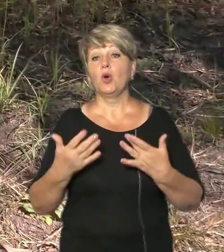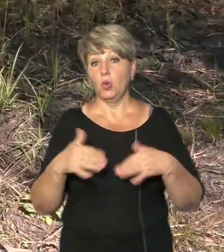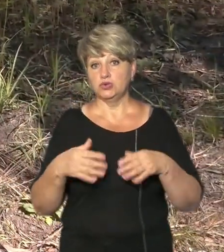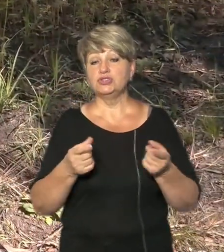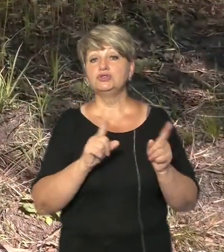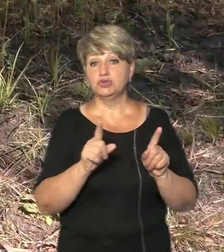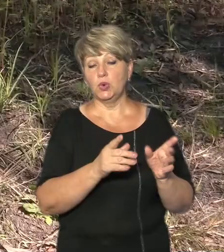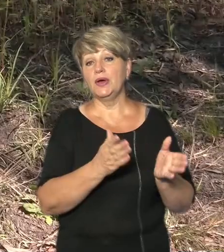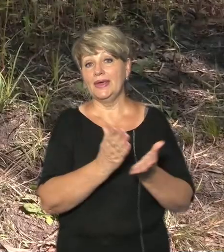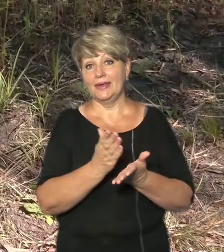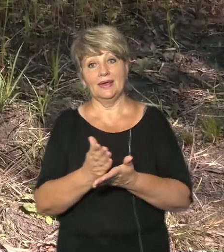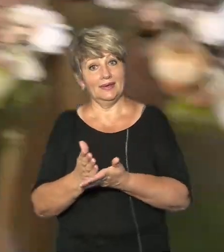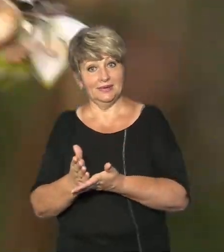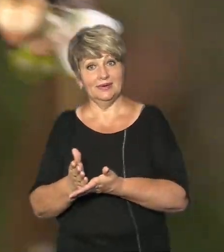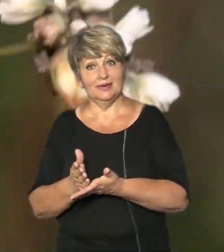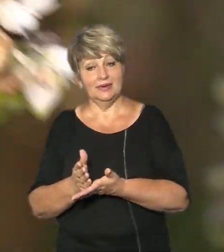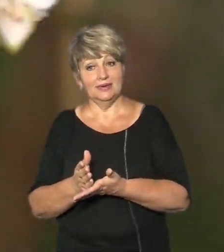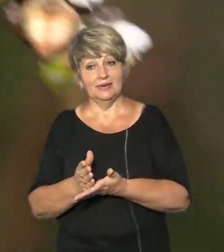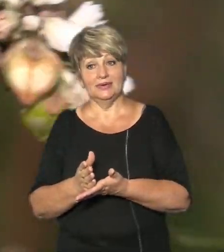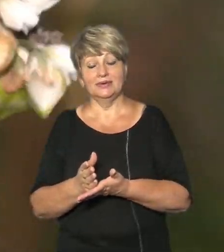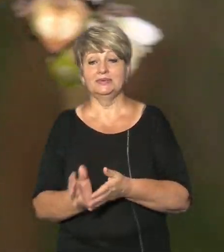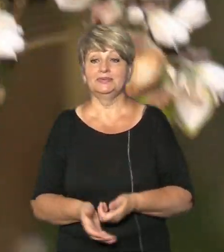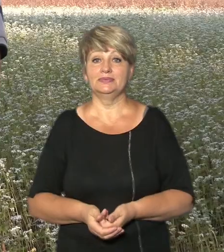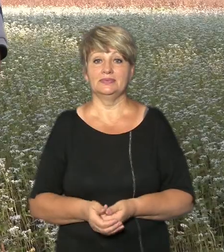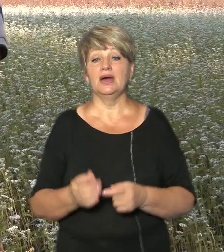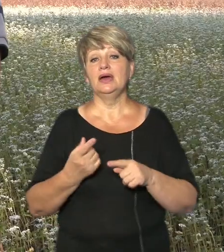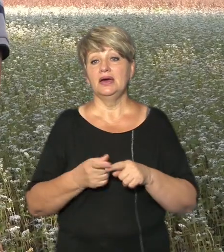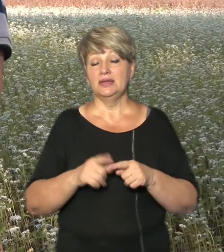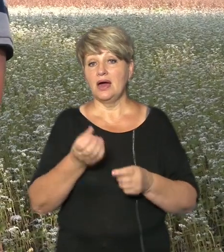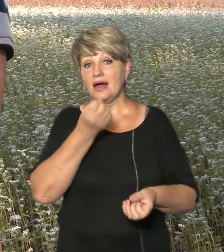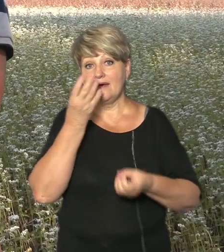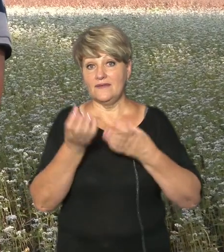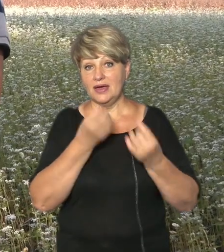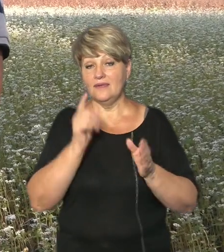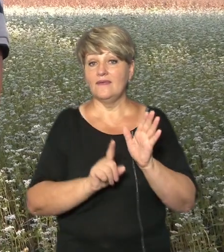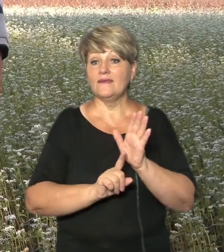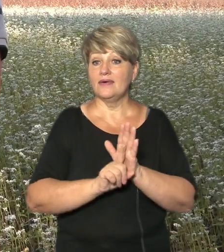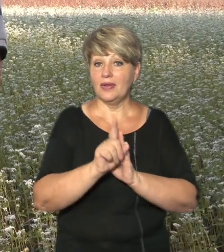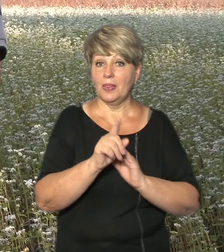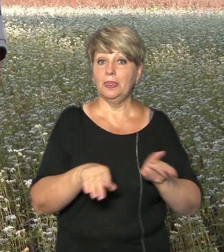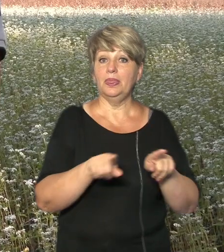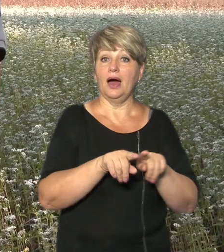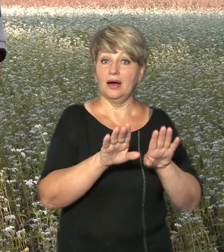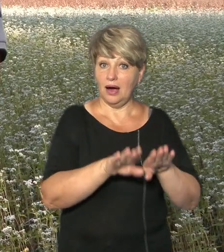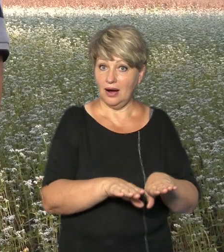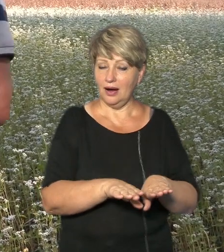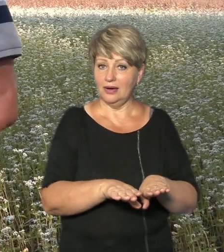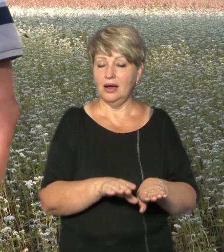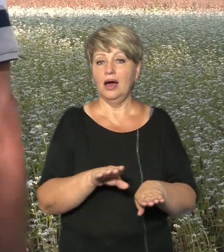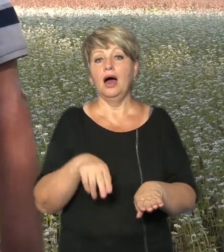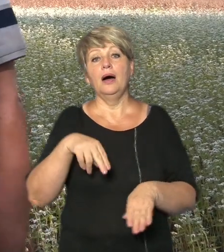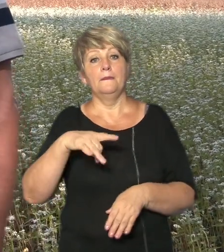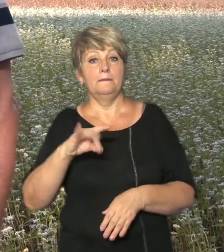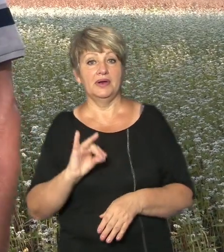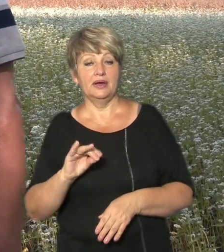а черненьку, а усі черненьку вже є Це все з квітки, виходить спочатку отака, потім вона при созріванні